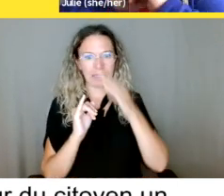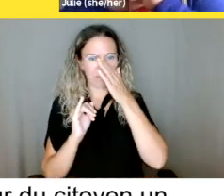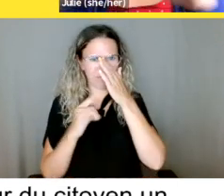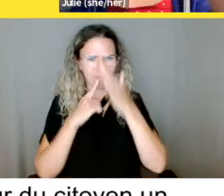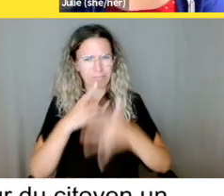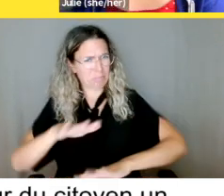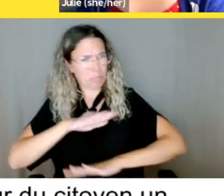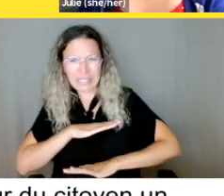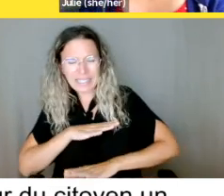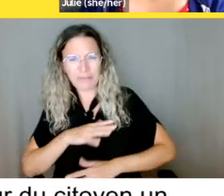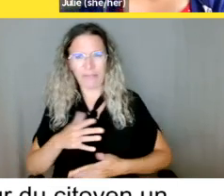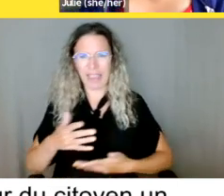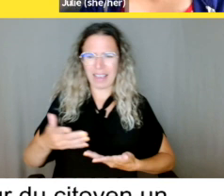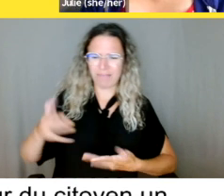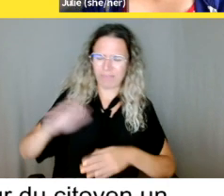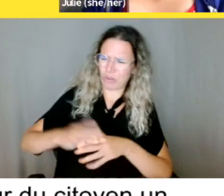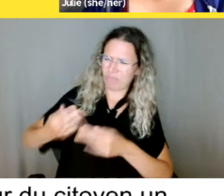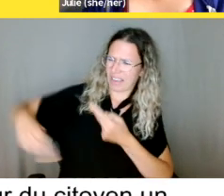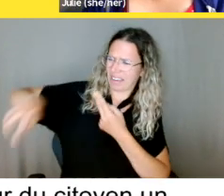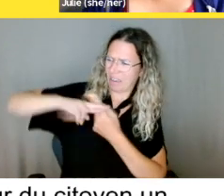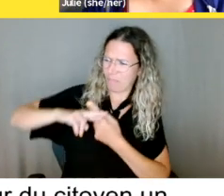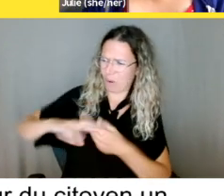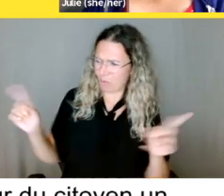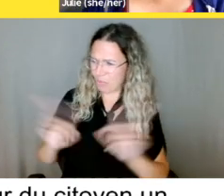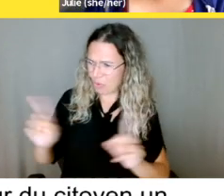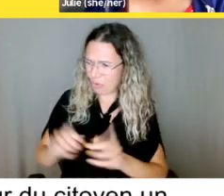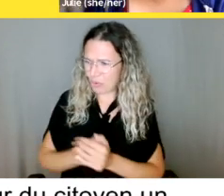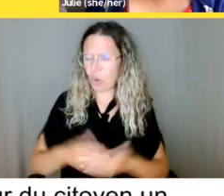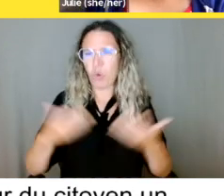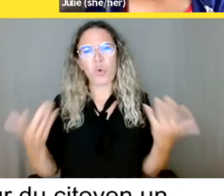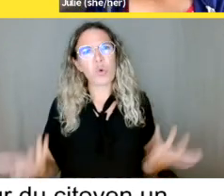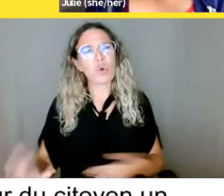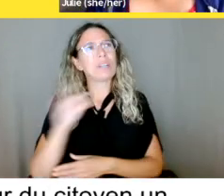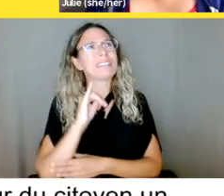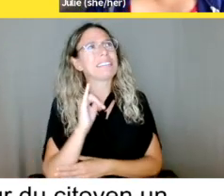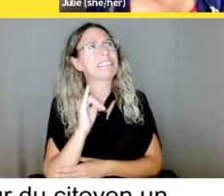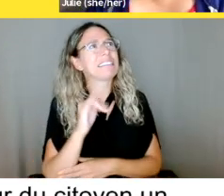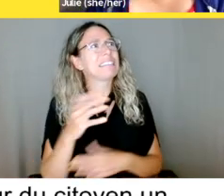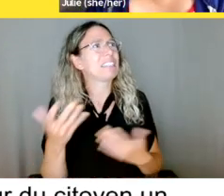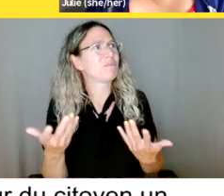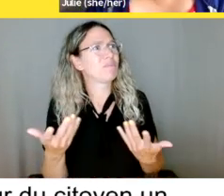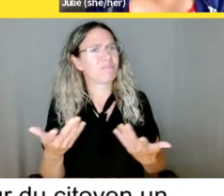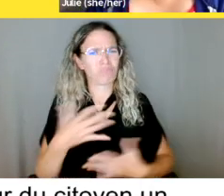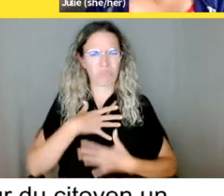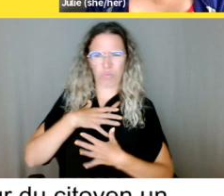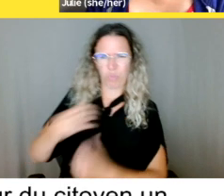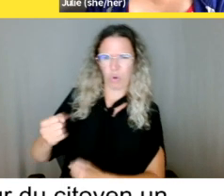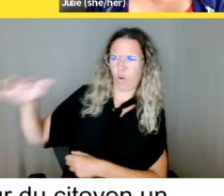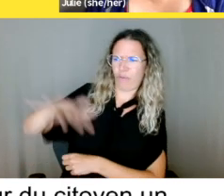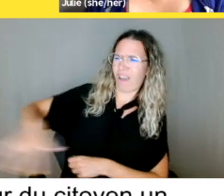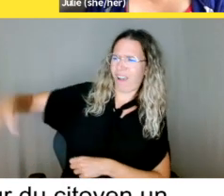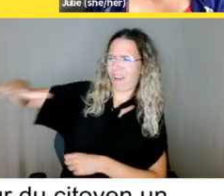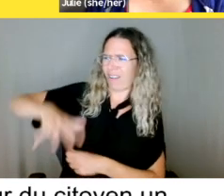vous n'avez pas de confiance en ces personnes-là, ces organismes-là, c'est possible, il n aucun problème avec ça. Vous pouvez aussi déposer une